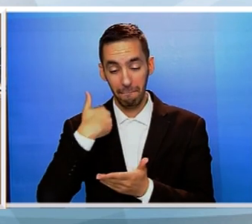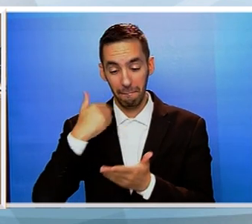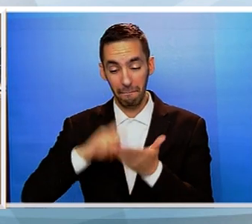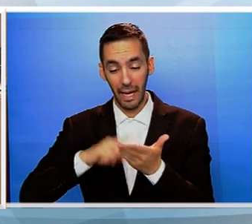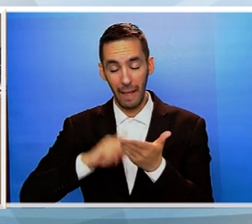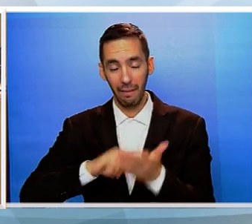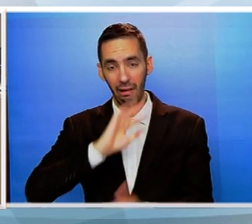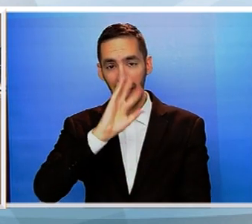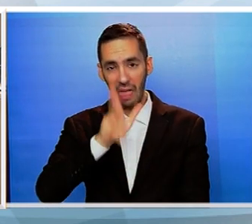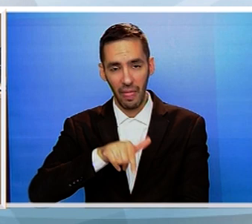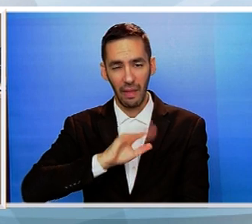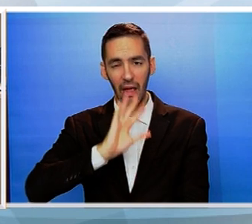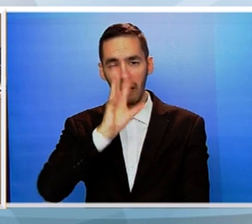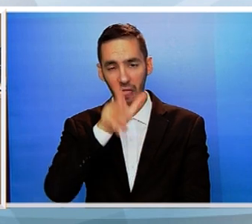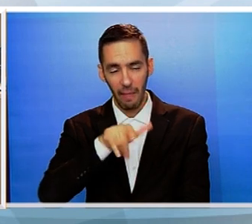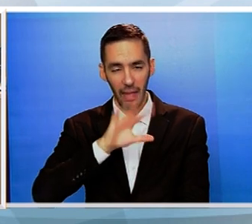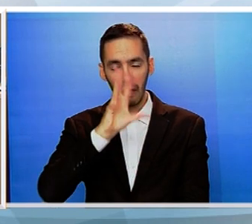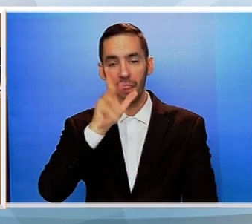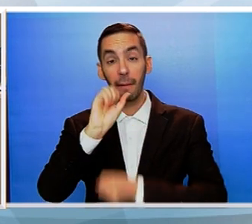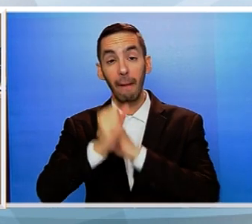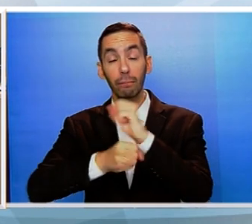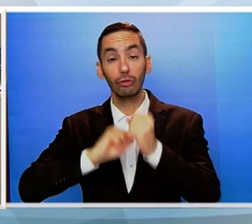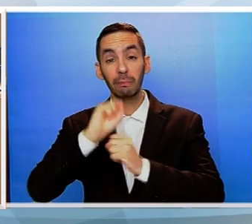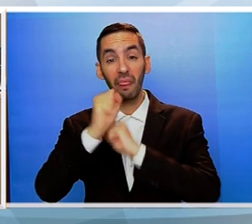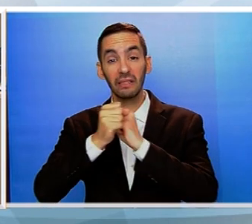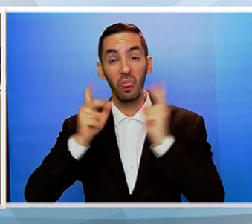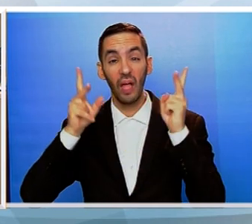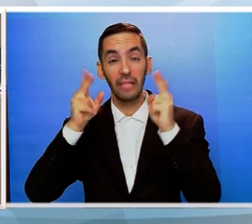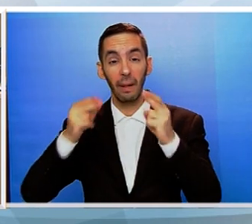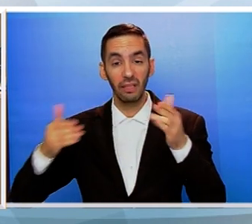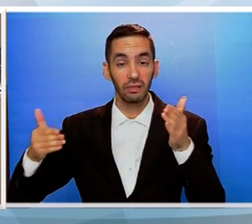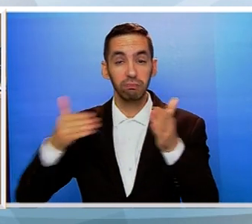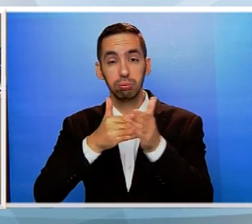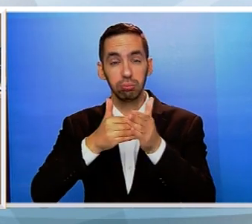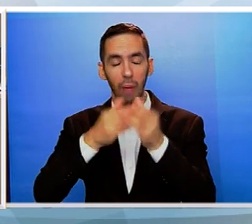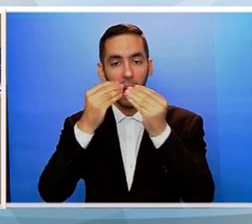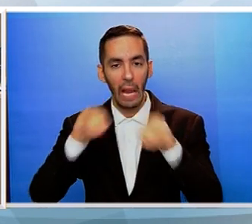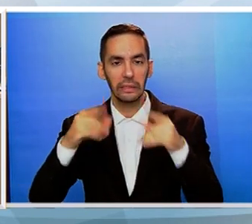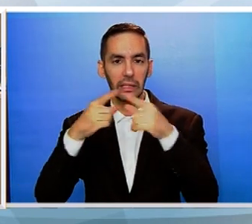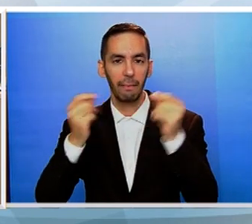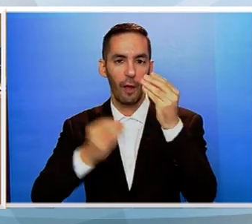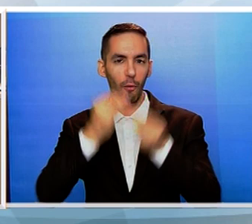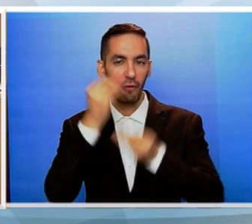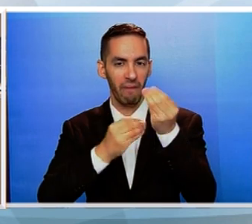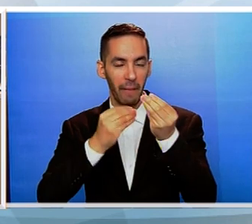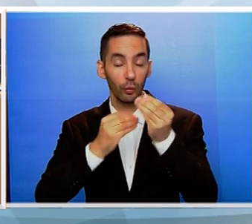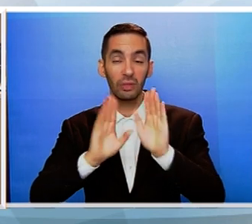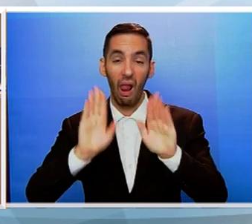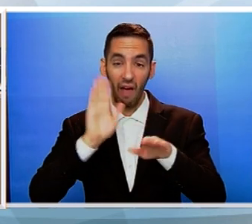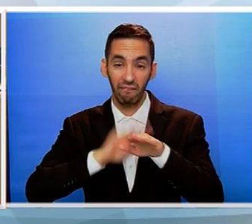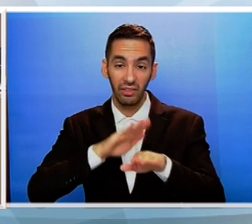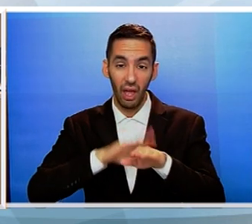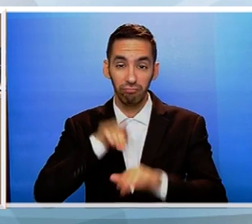το αδιέξοδο εξαιτίας της τουρκικής προκλητικότητας. Μόνο έτσι